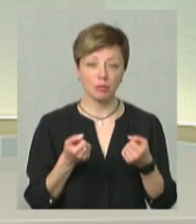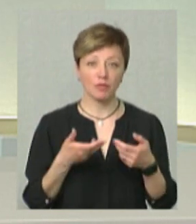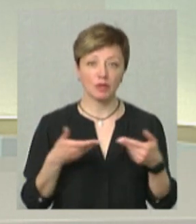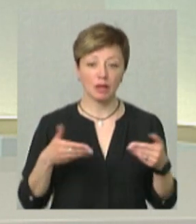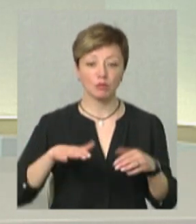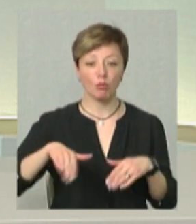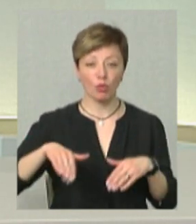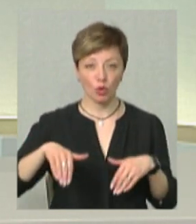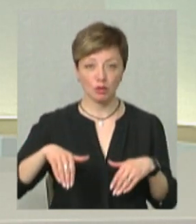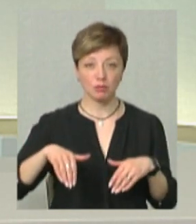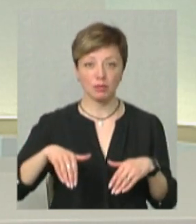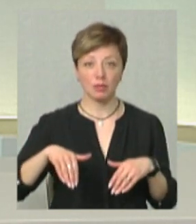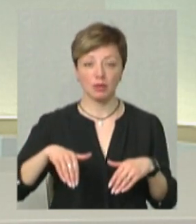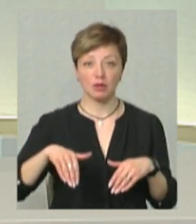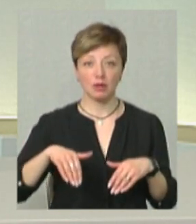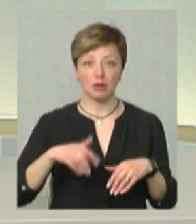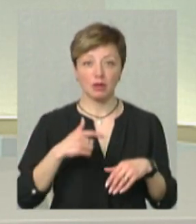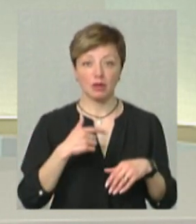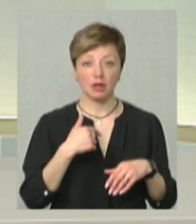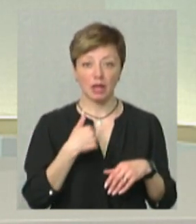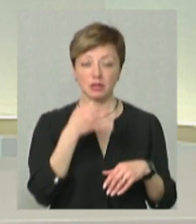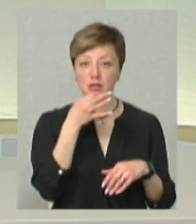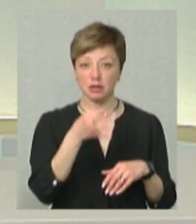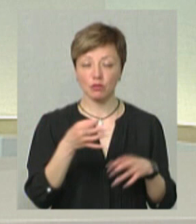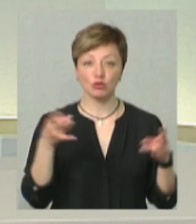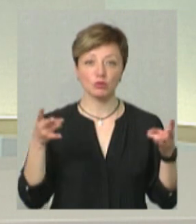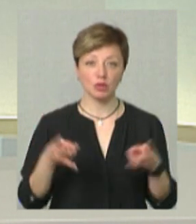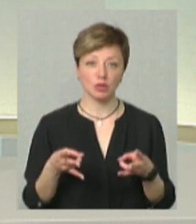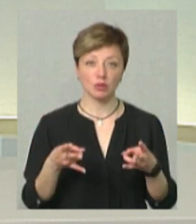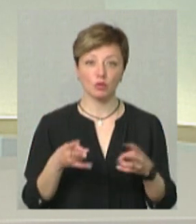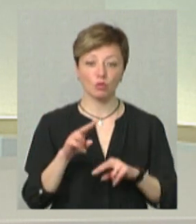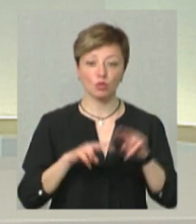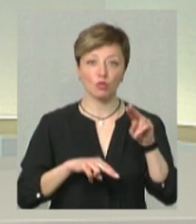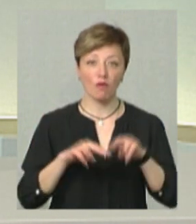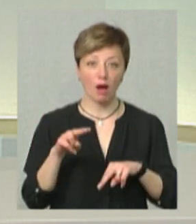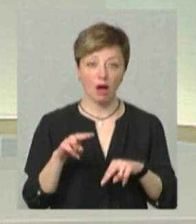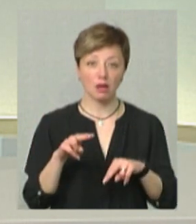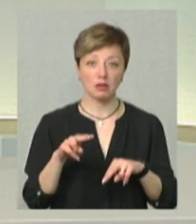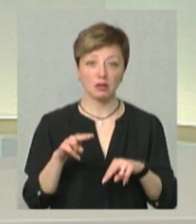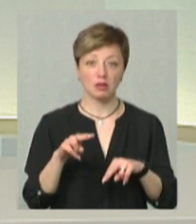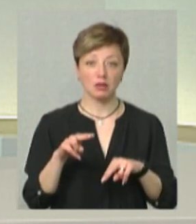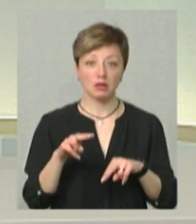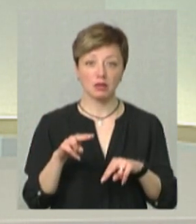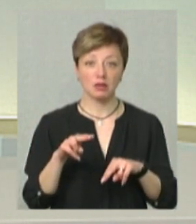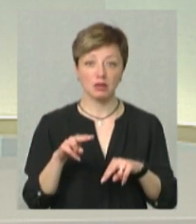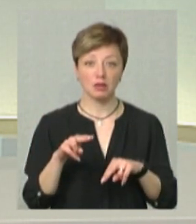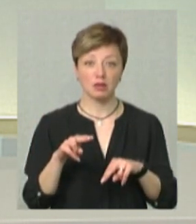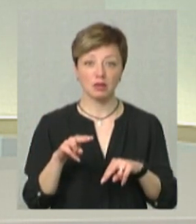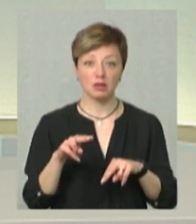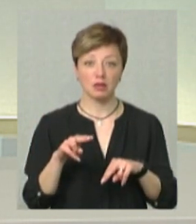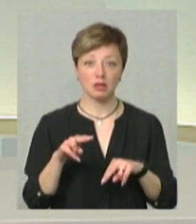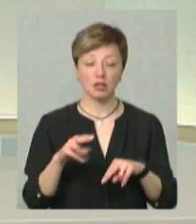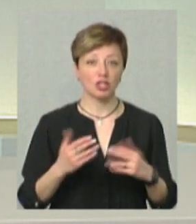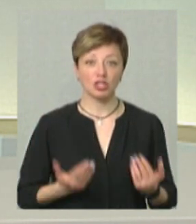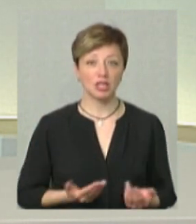я сказав, що потрібно будувати, тому що жити реально буде